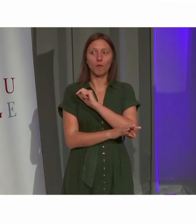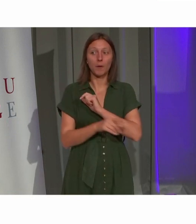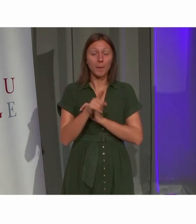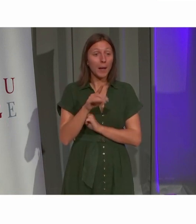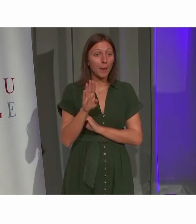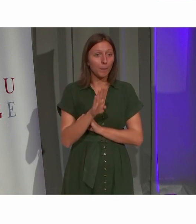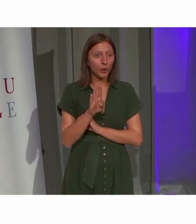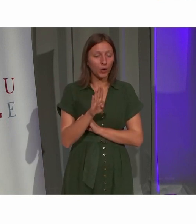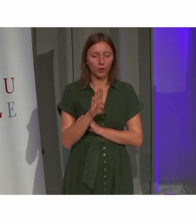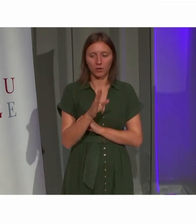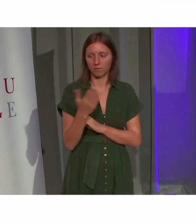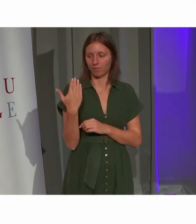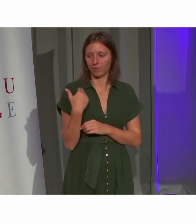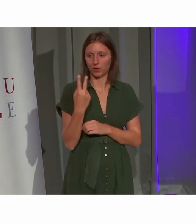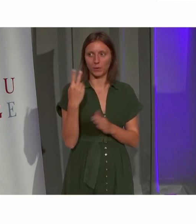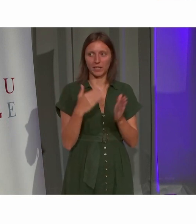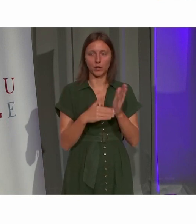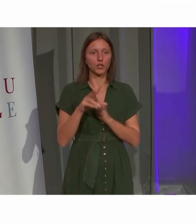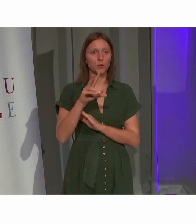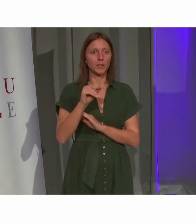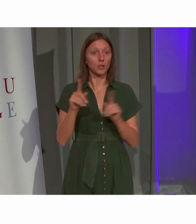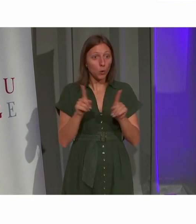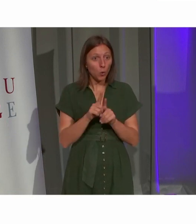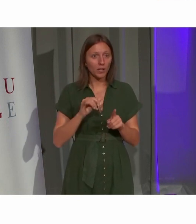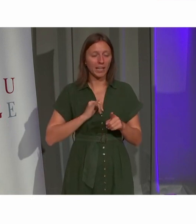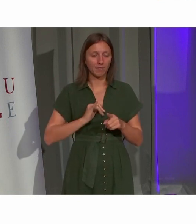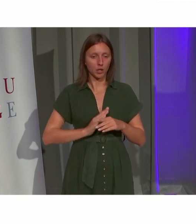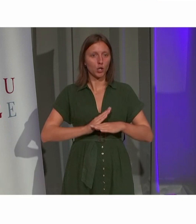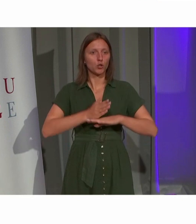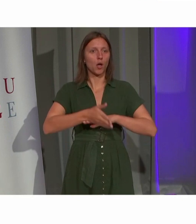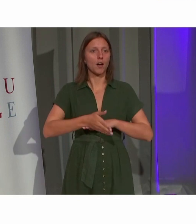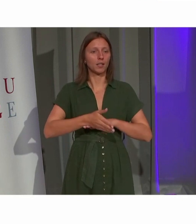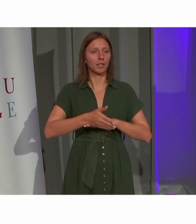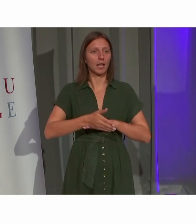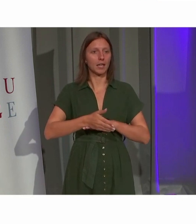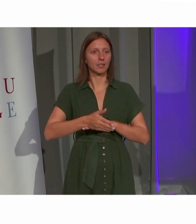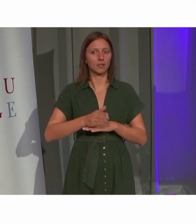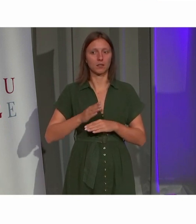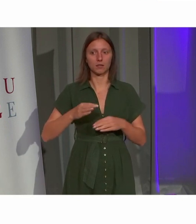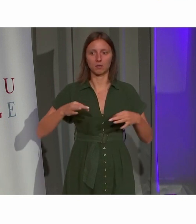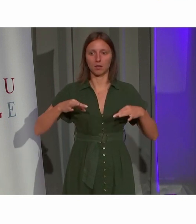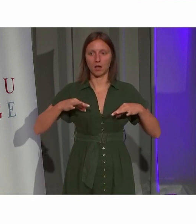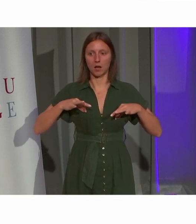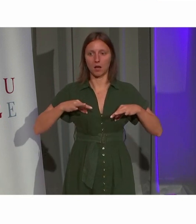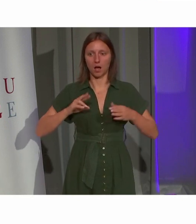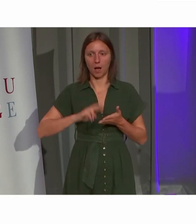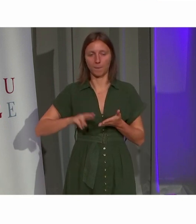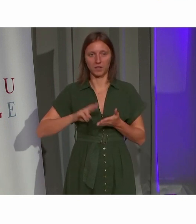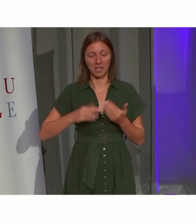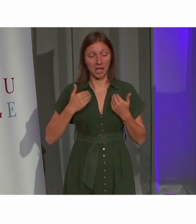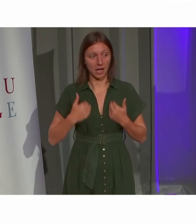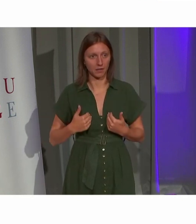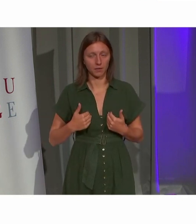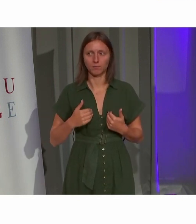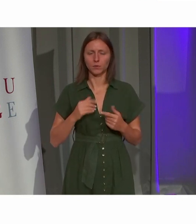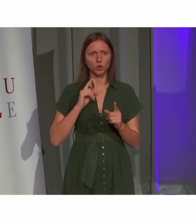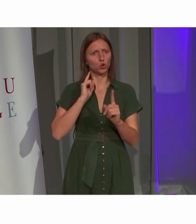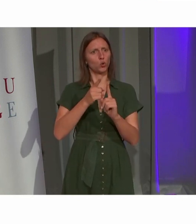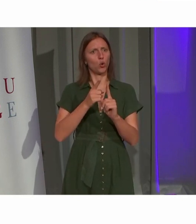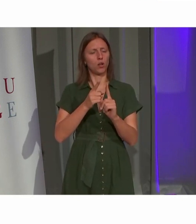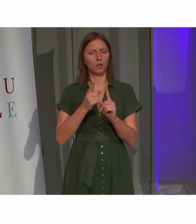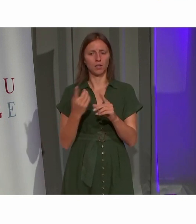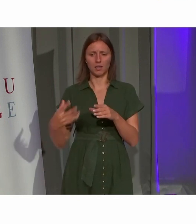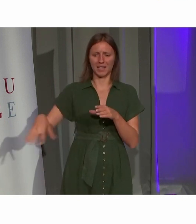heeft sinds 2020 ook een toegankelijkheidsambtenaar aangesteld. Die streeft naar een inclusieve stad waar